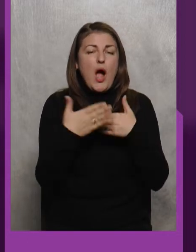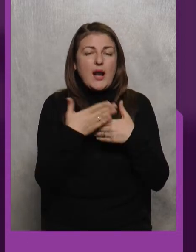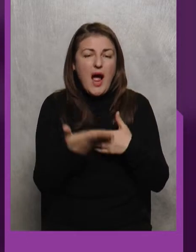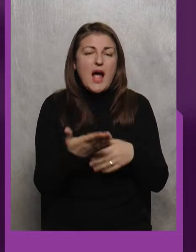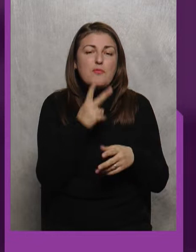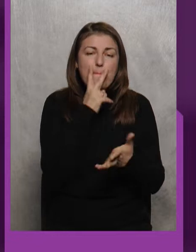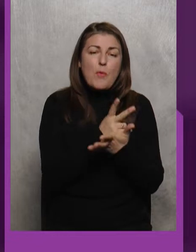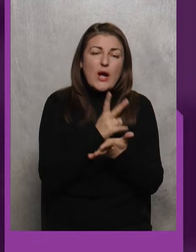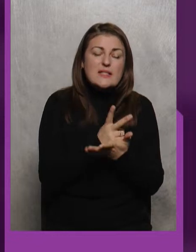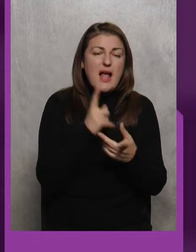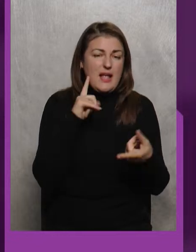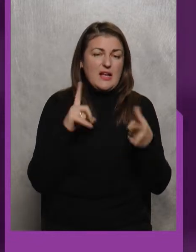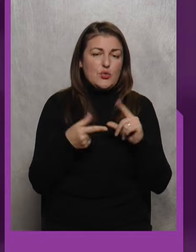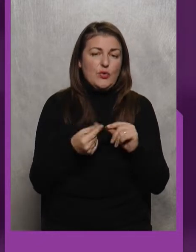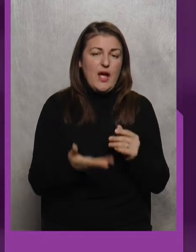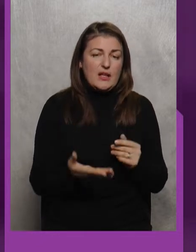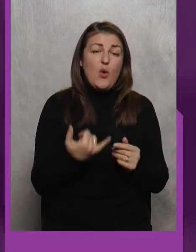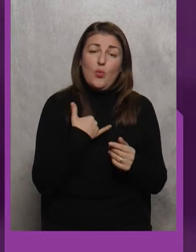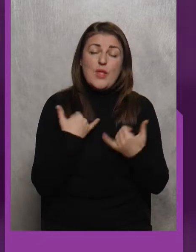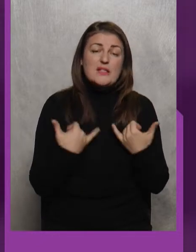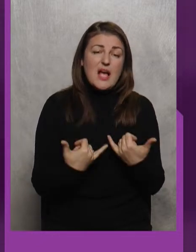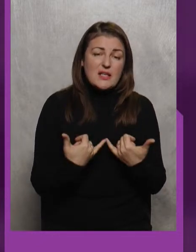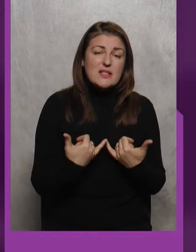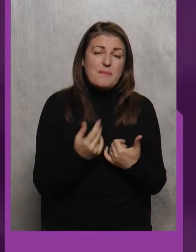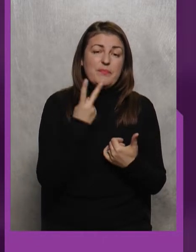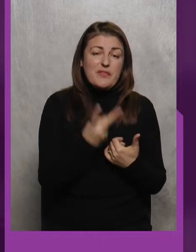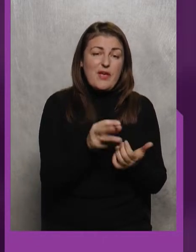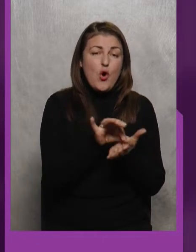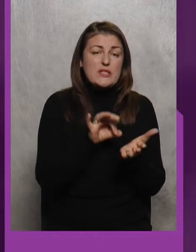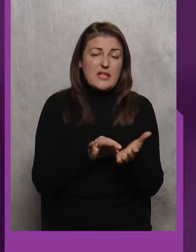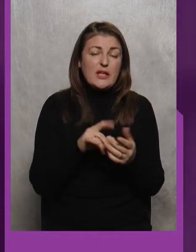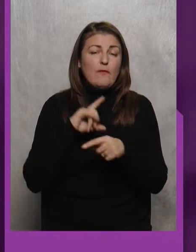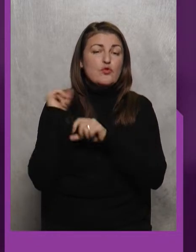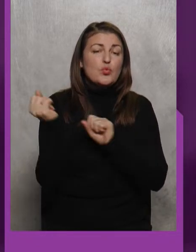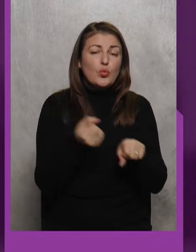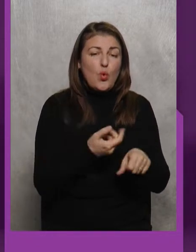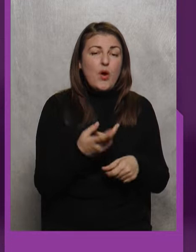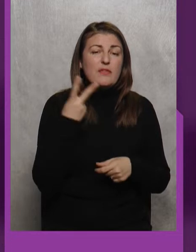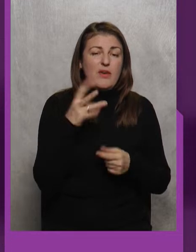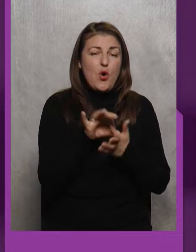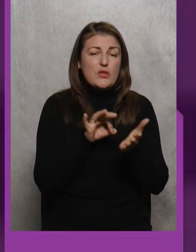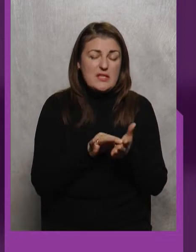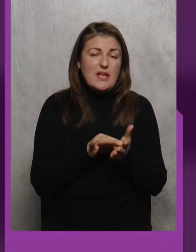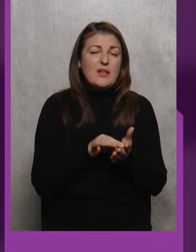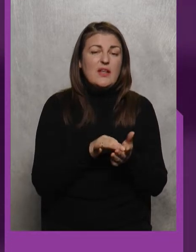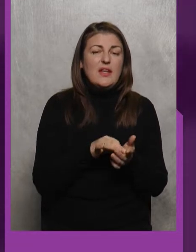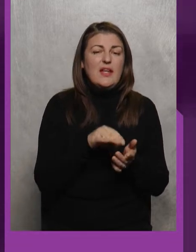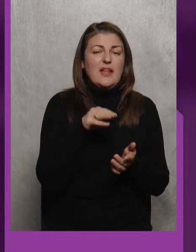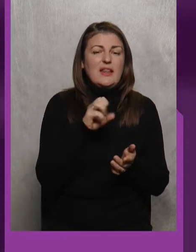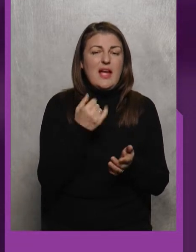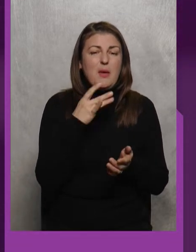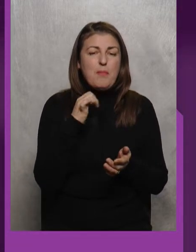Показати Результат У нас зараз Две оцінки Дзюдо Две оцінки Вазари та Айпон